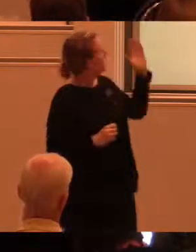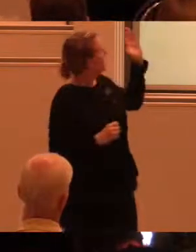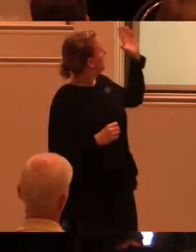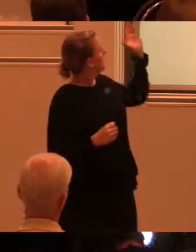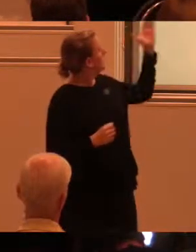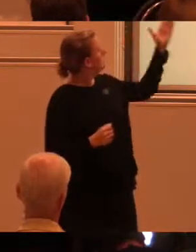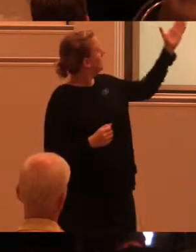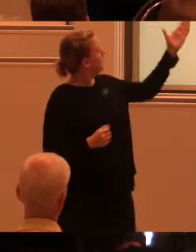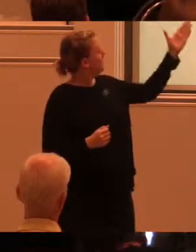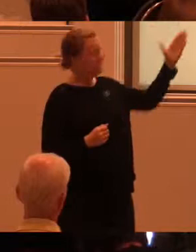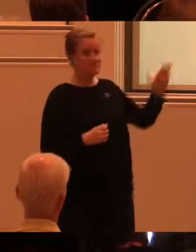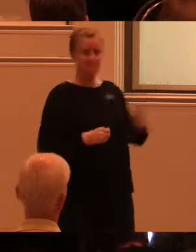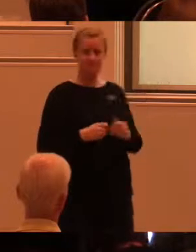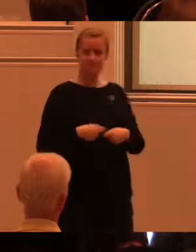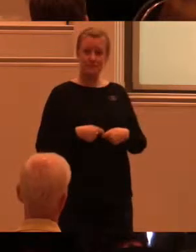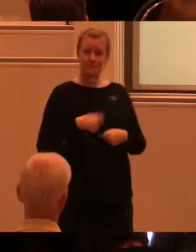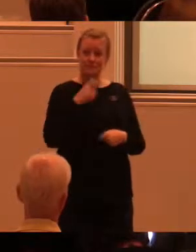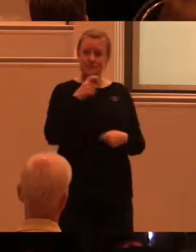som kom 2012.